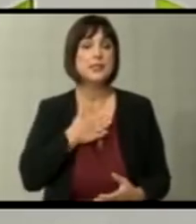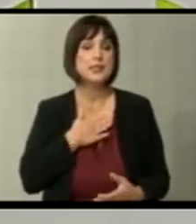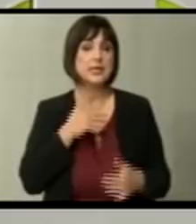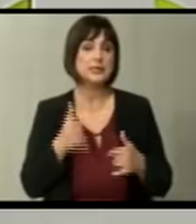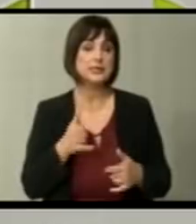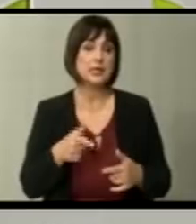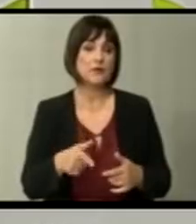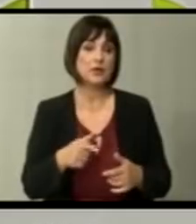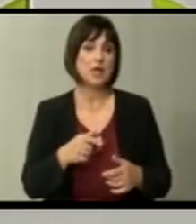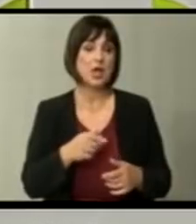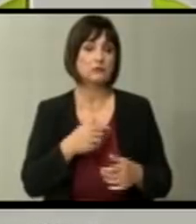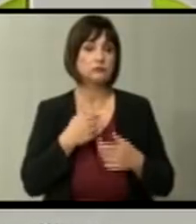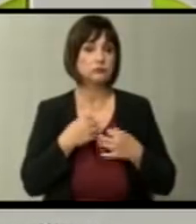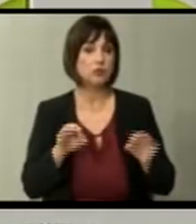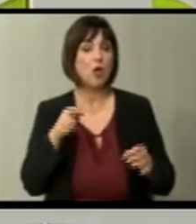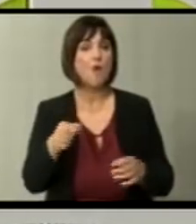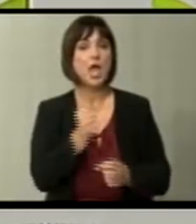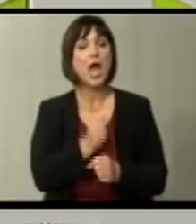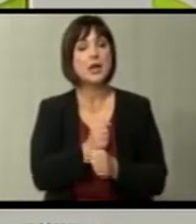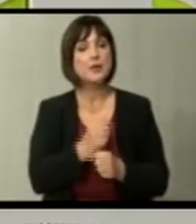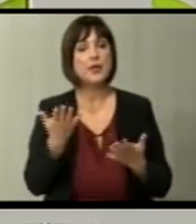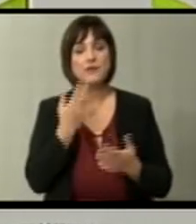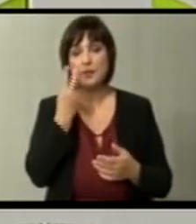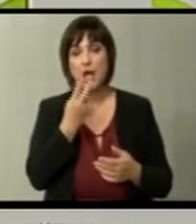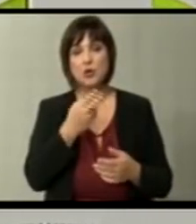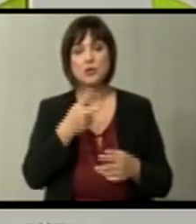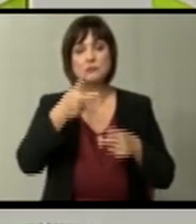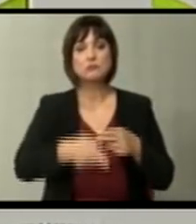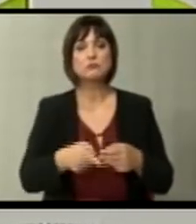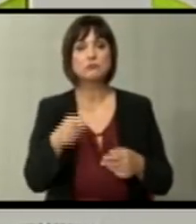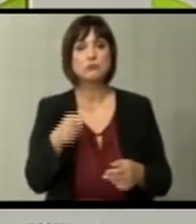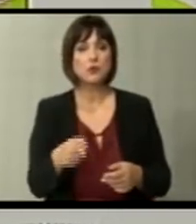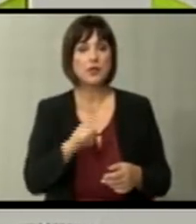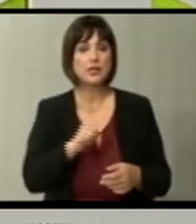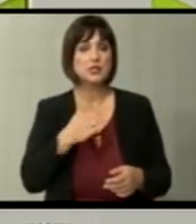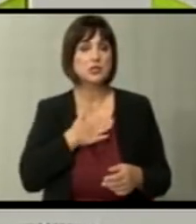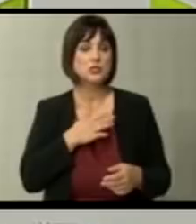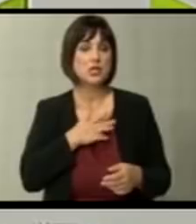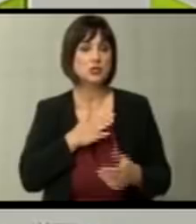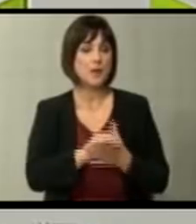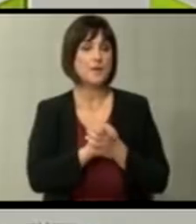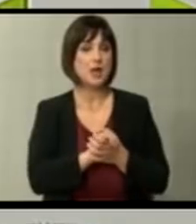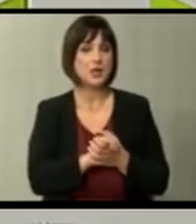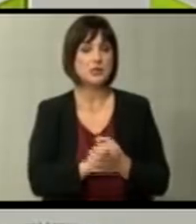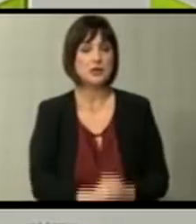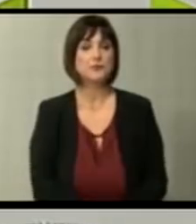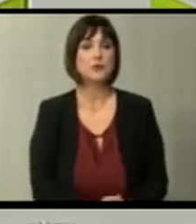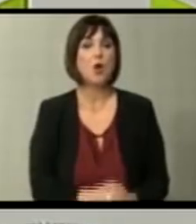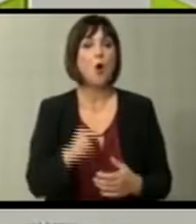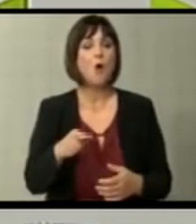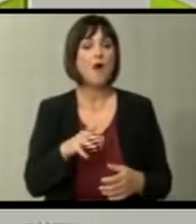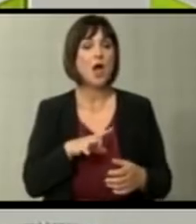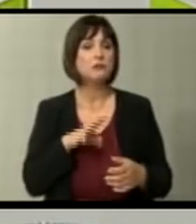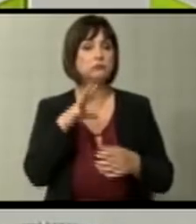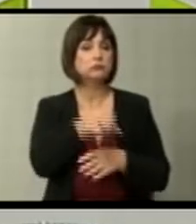се гарантиципираме овие работи и да видиме како ќе се справиме не со нашите пијатели. Мегуто, ово ќе